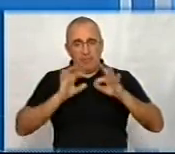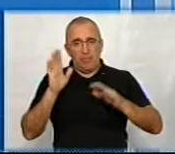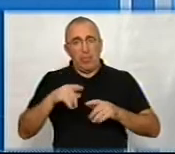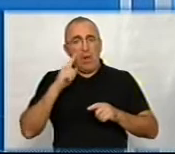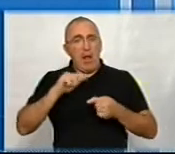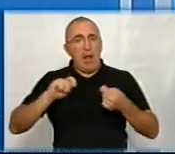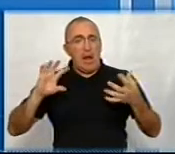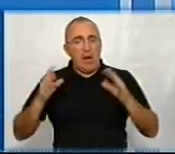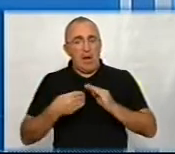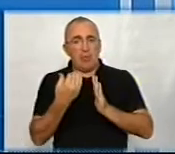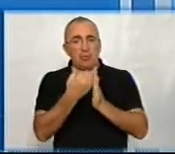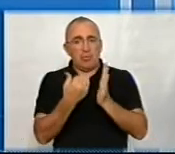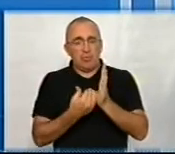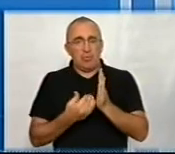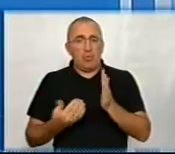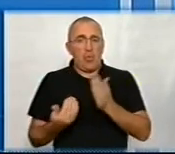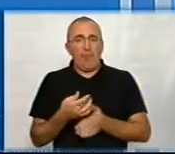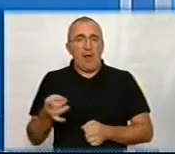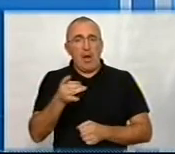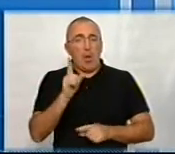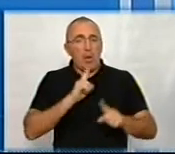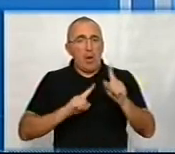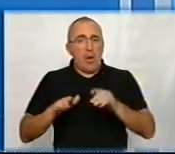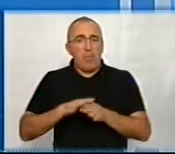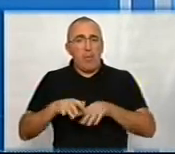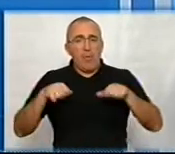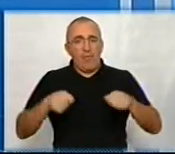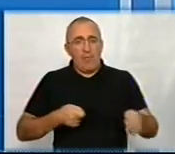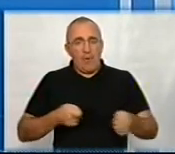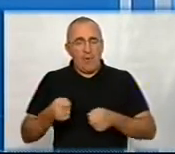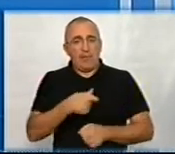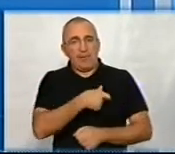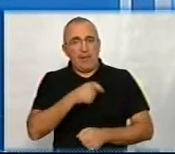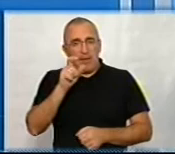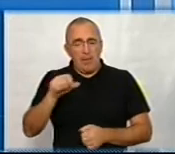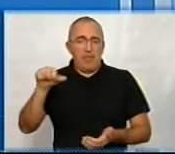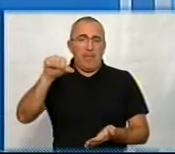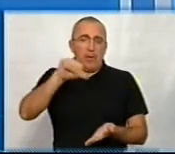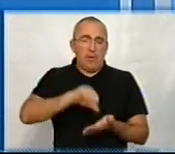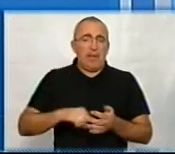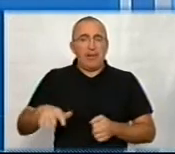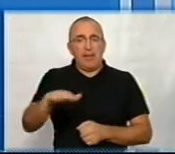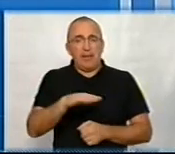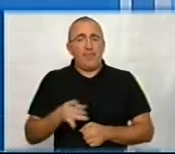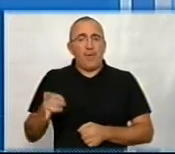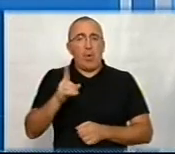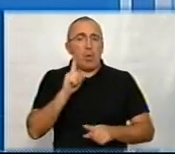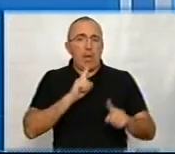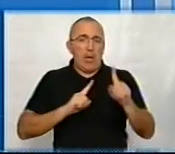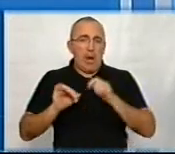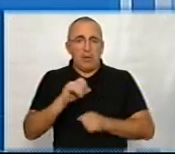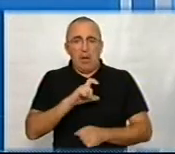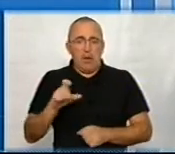аналізувати структуру нових районних рад, повноваження депутатів районних рад, представництво територій в районних радах.